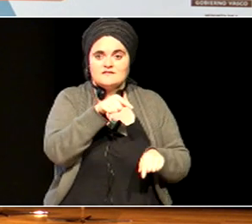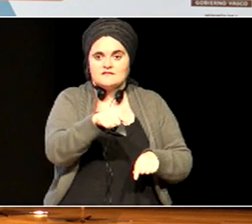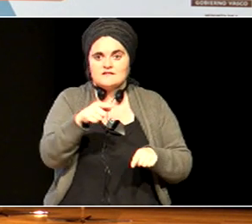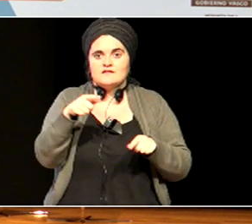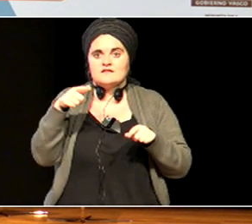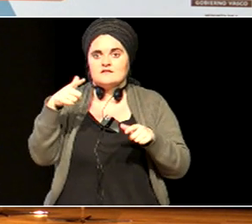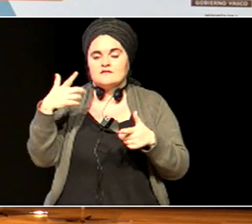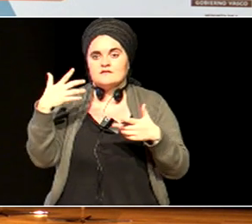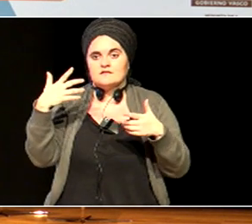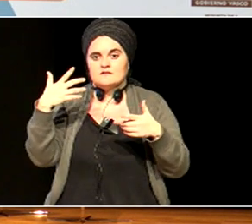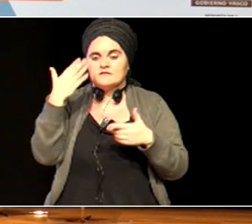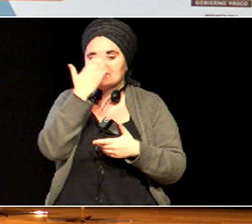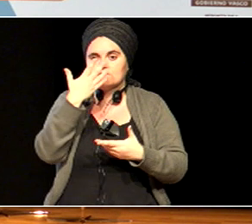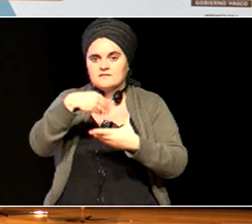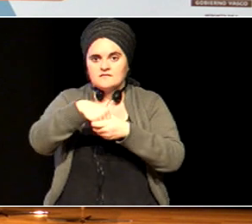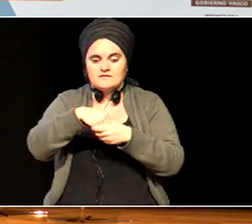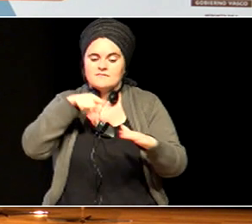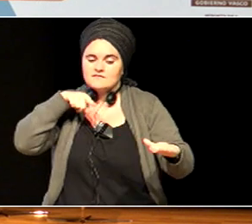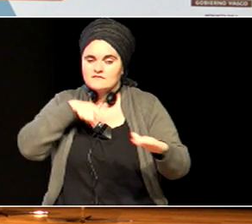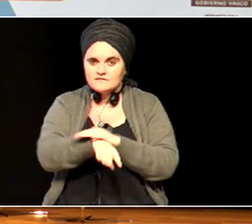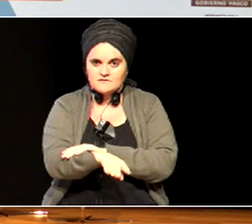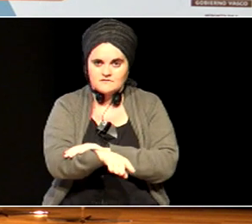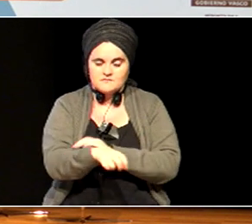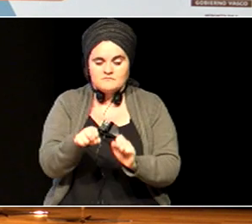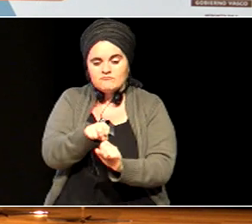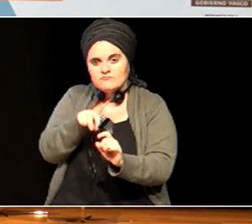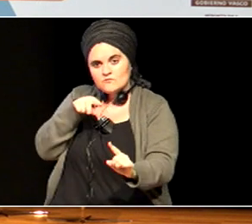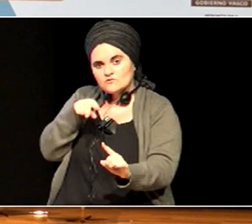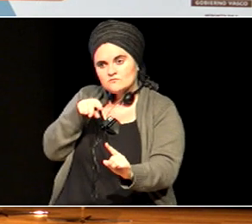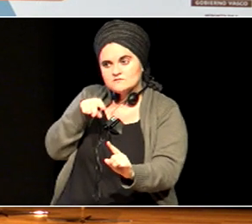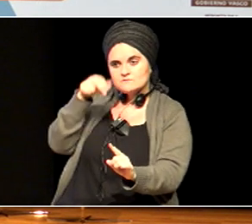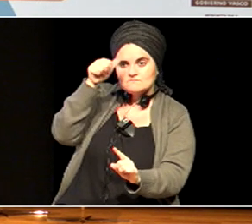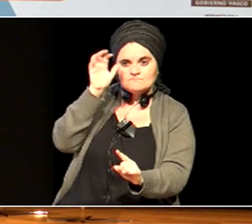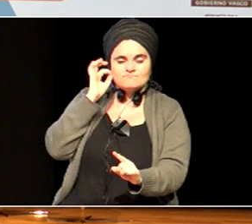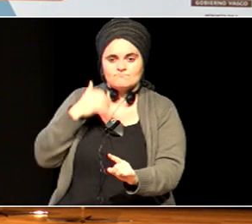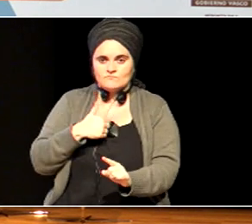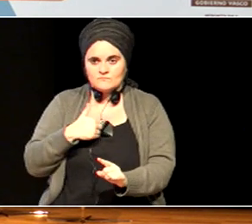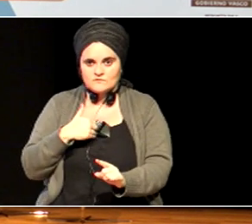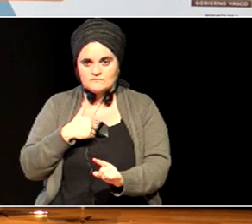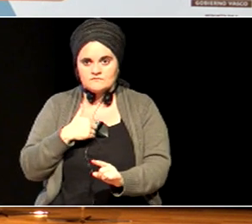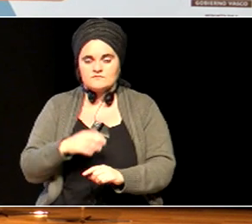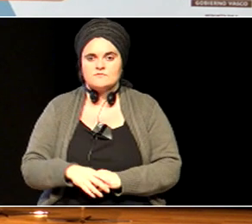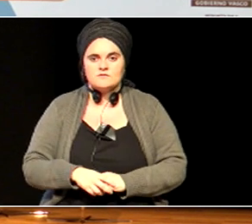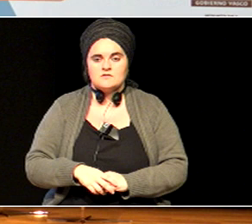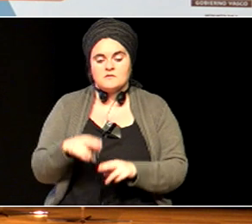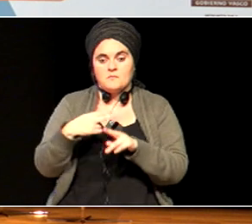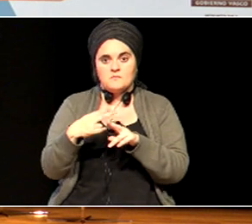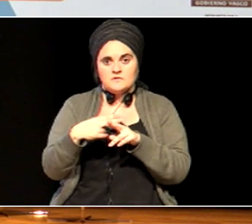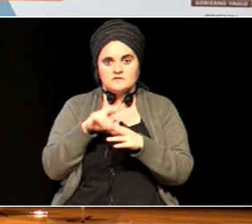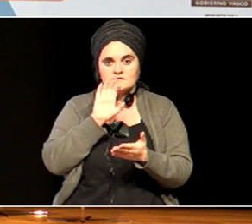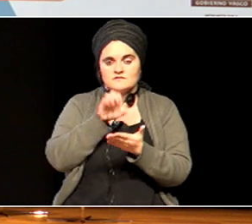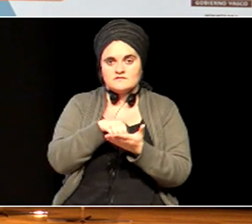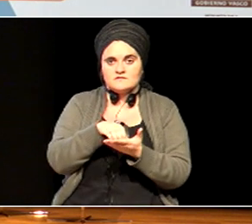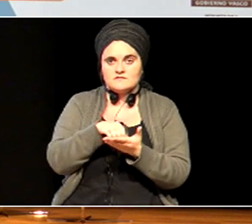sakontzea genero ikuspegia ikastetxetako kulturan politiketan eta praktiketan